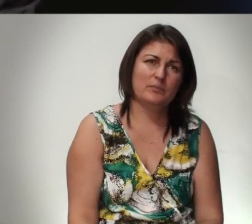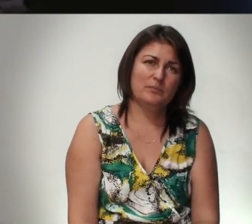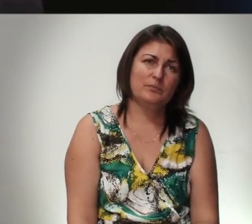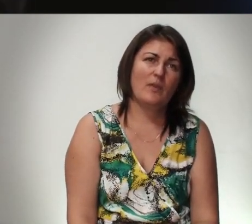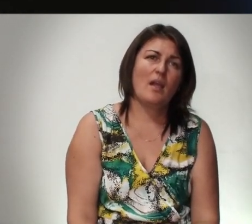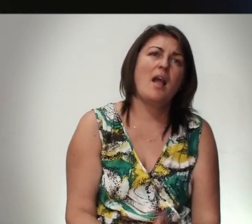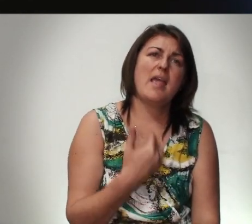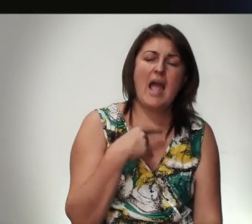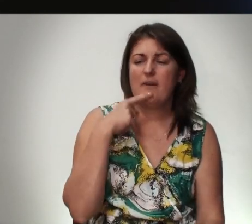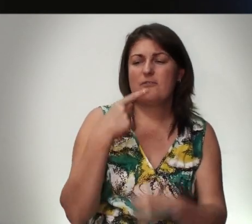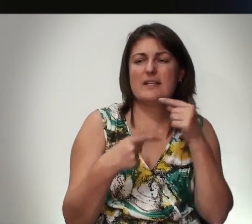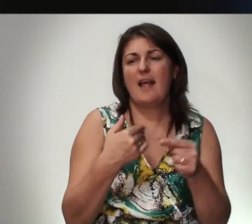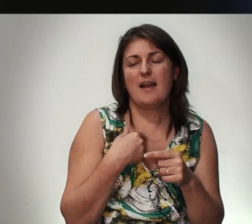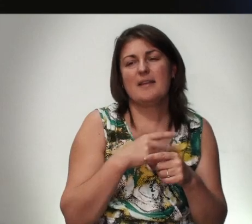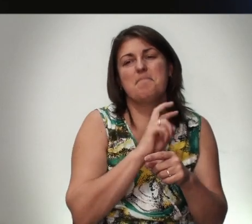Я Всегда Хотел